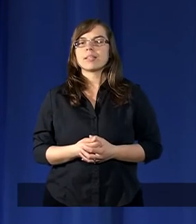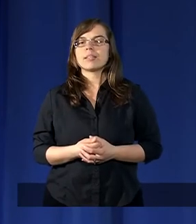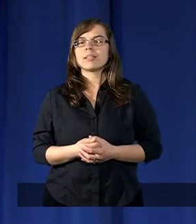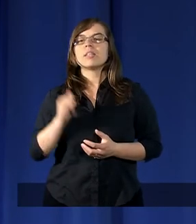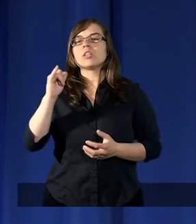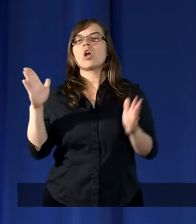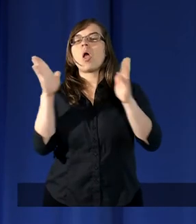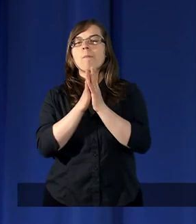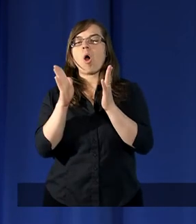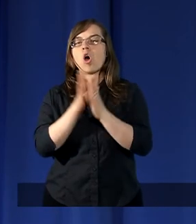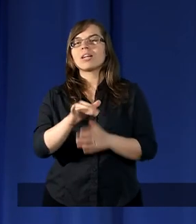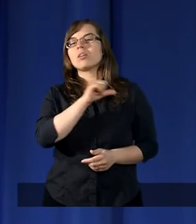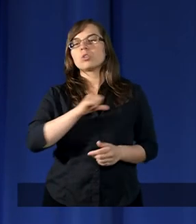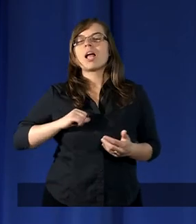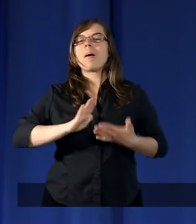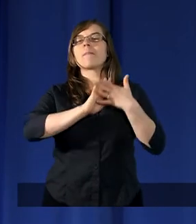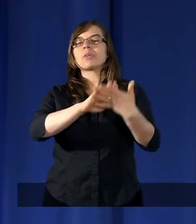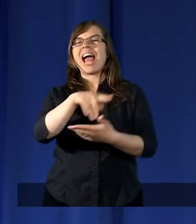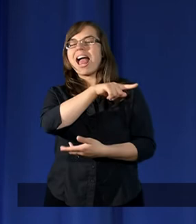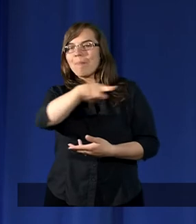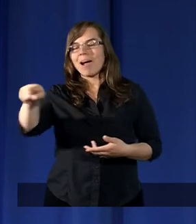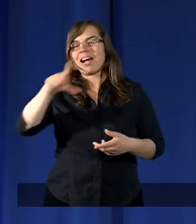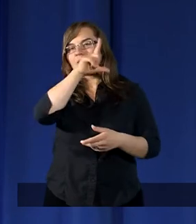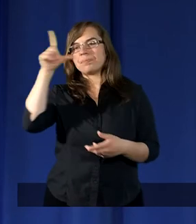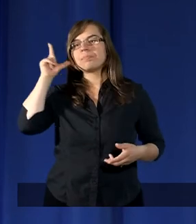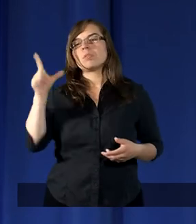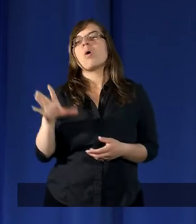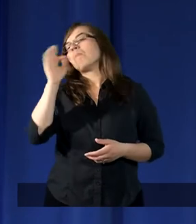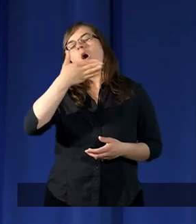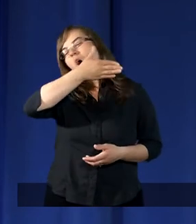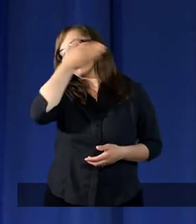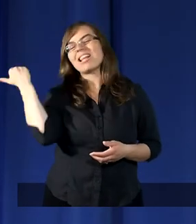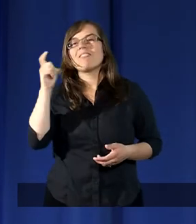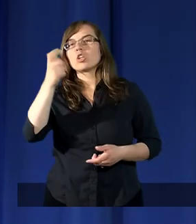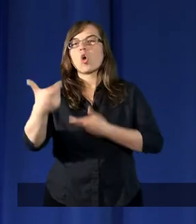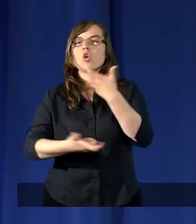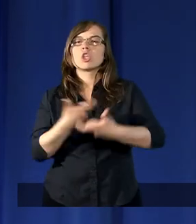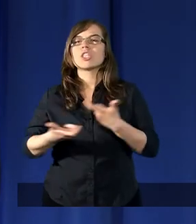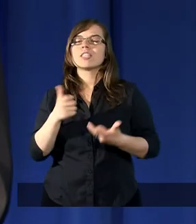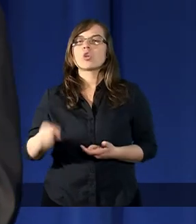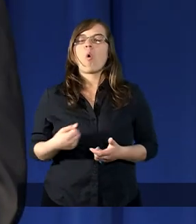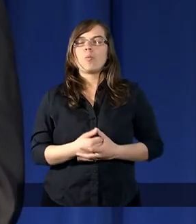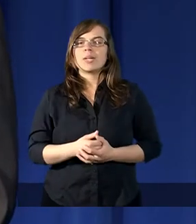i modlił się. Przebacz, bo nie wiedzą, co czynią.